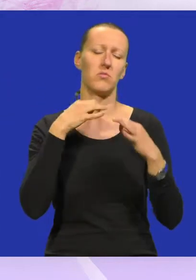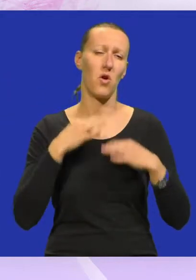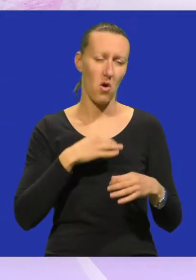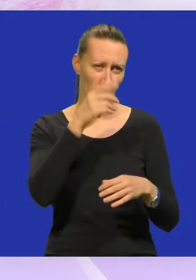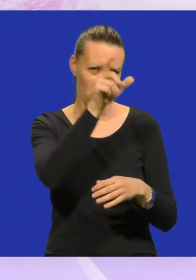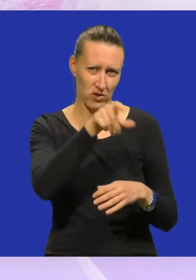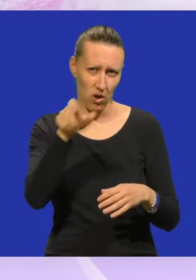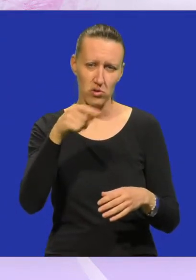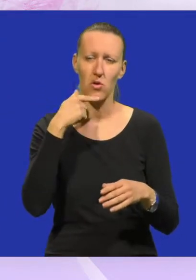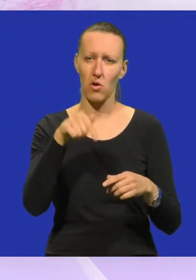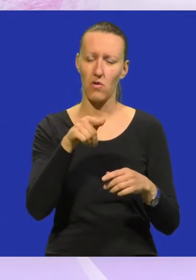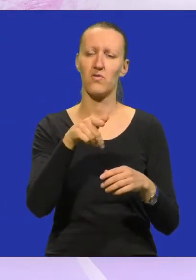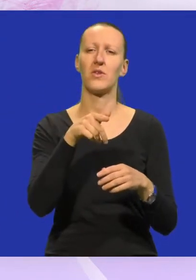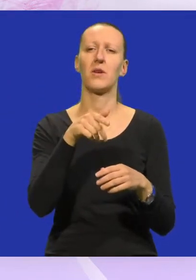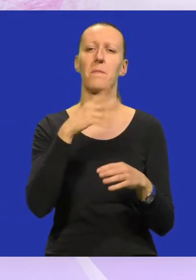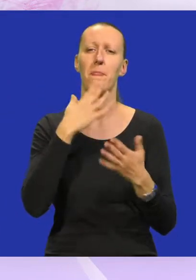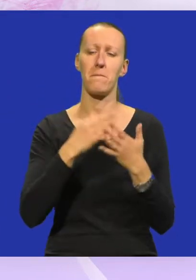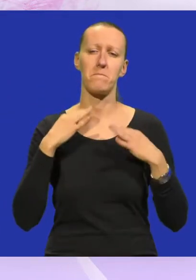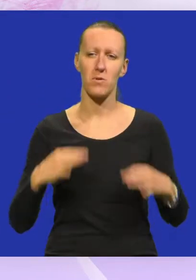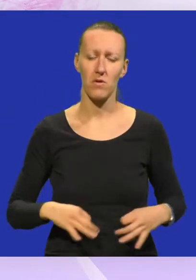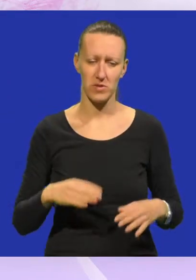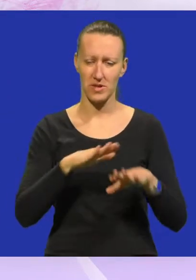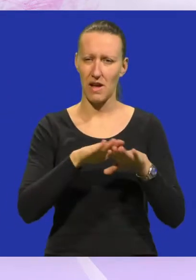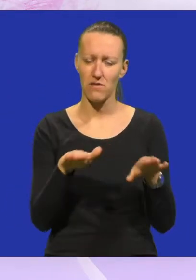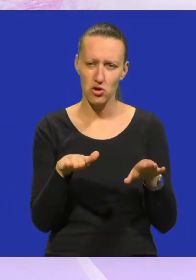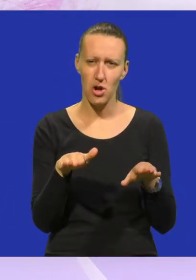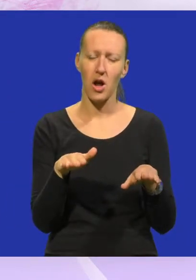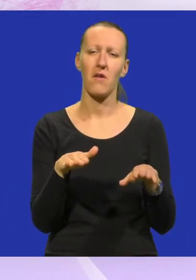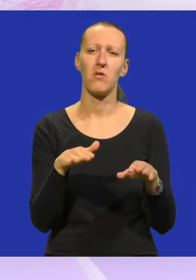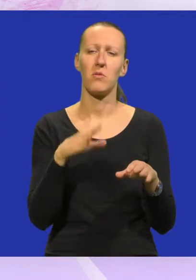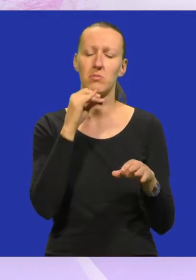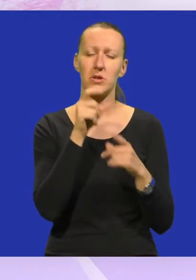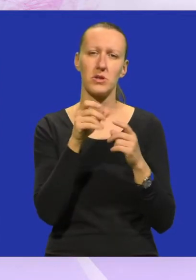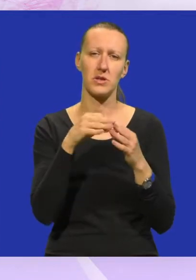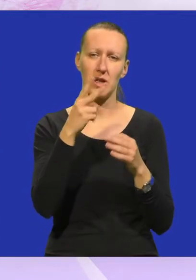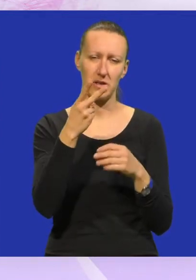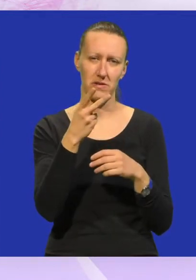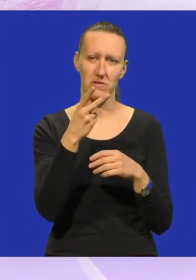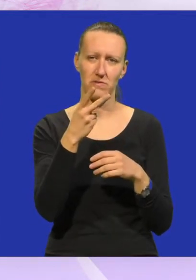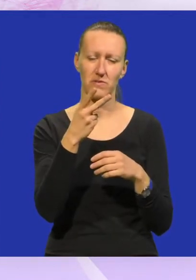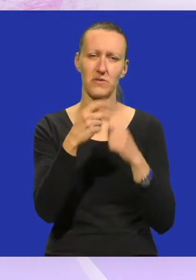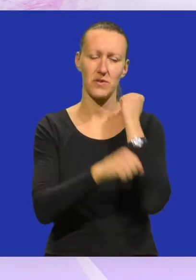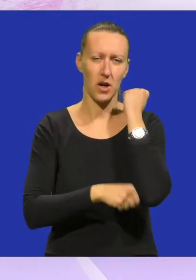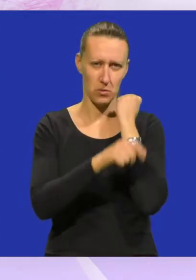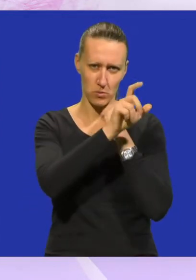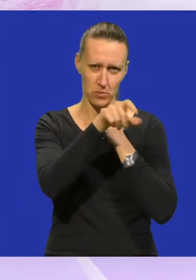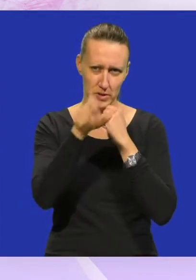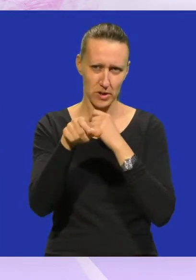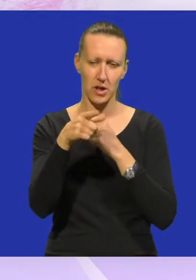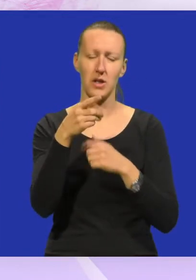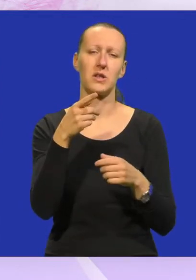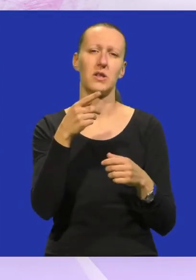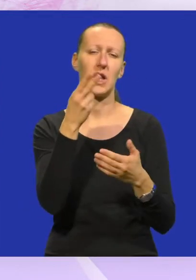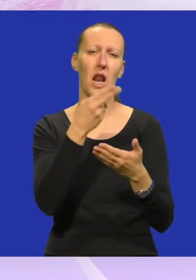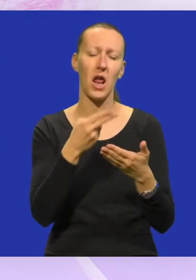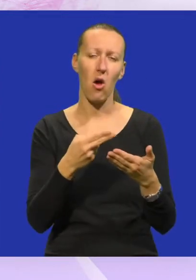svi koji su ovdje su de facto profesori, završavamo priču sa dvije absolventice likovne